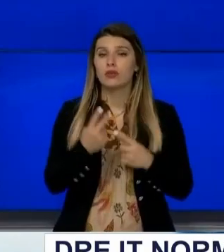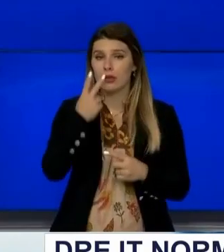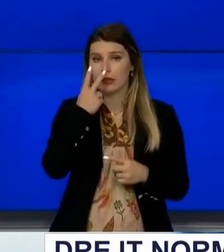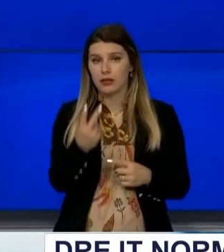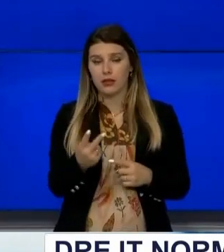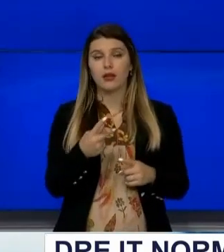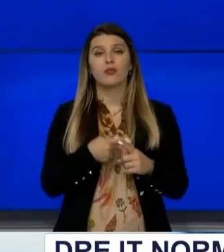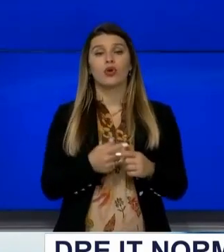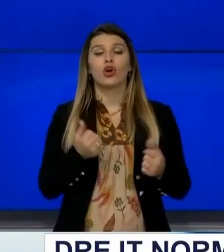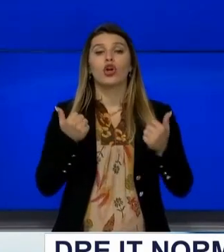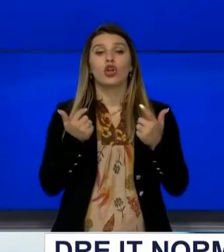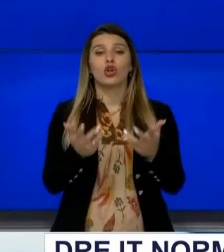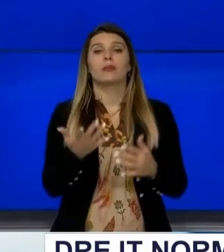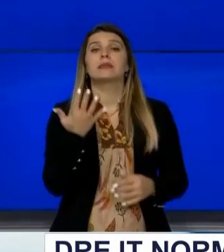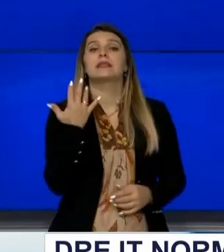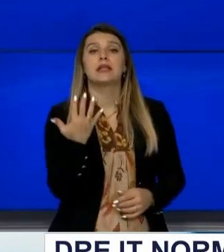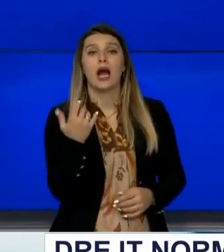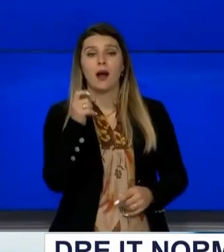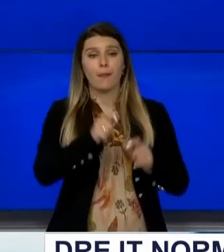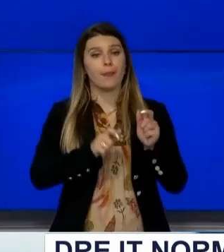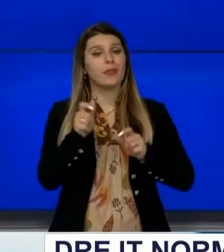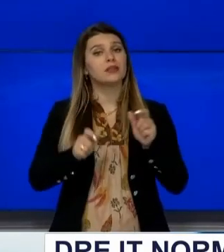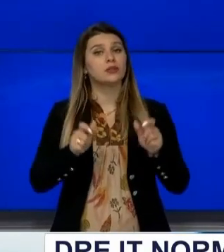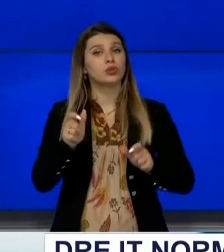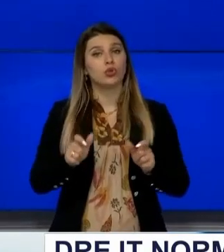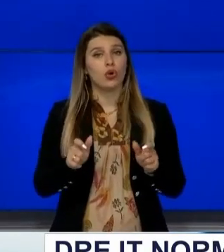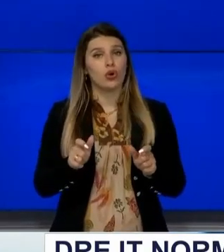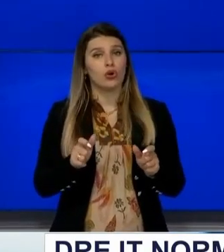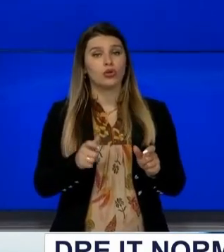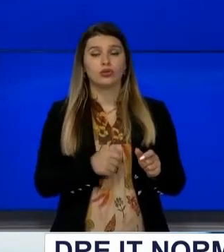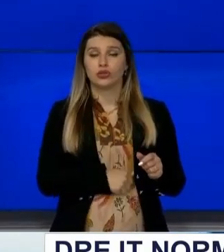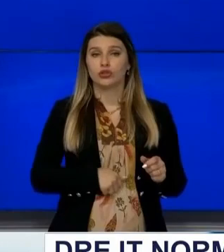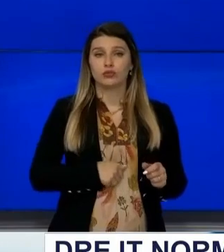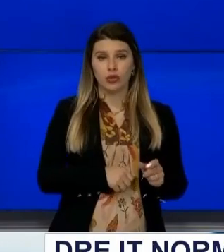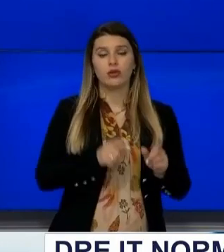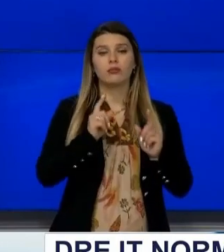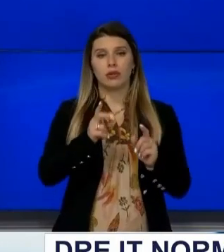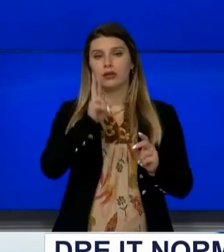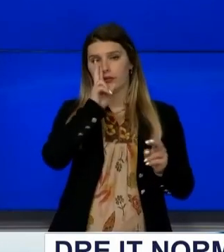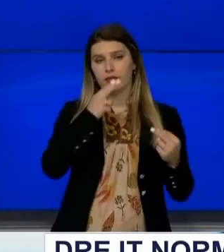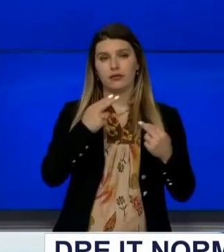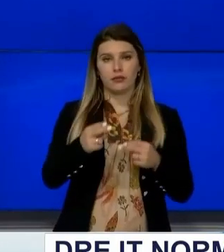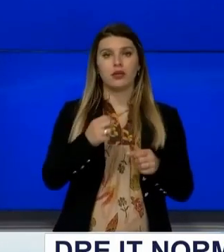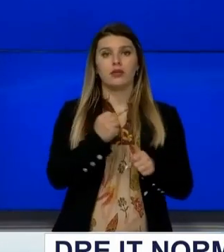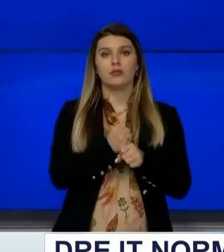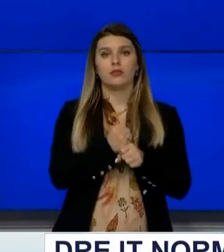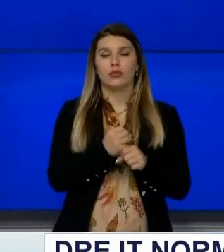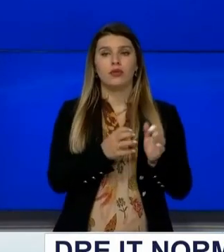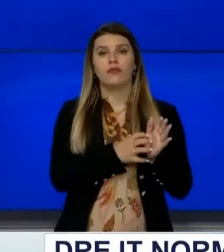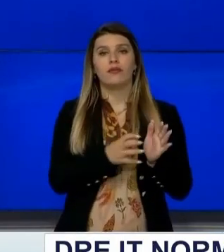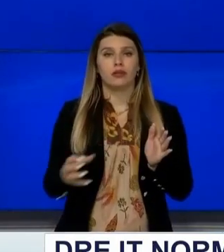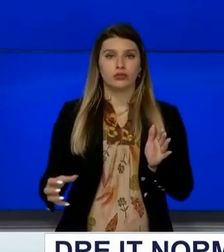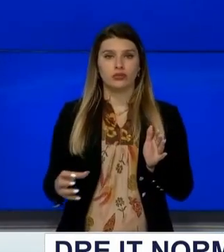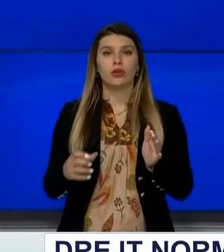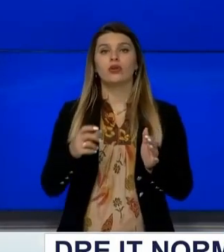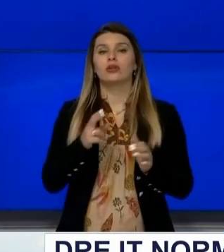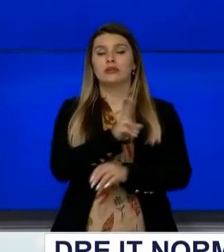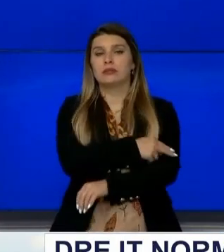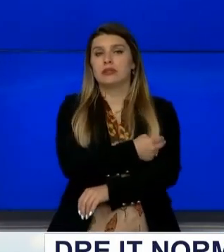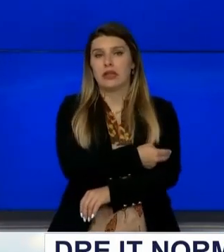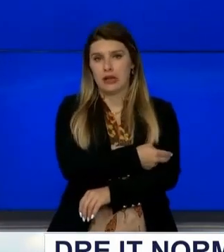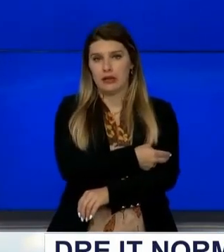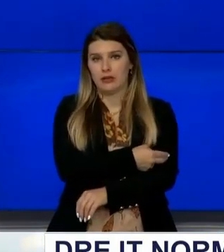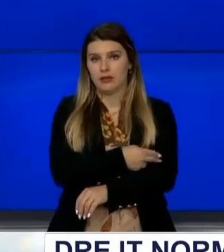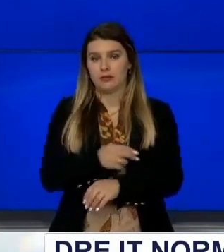konform nungë të pacientve që ka në për spitalet e përgjyshme Të rrifilojnë rikthimin gradual të shërbime shëndetsore për